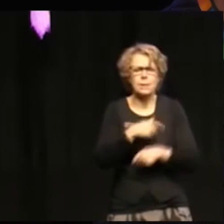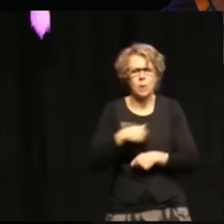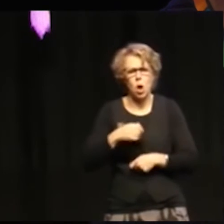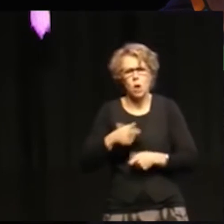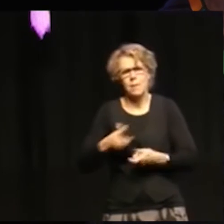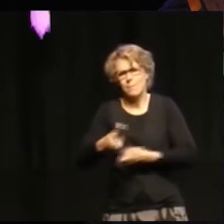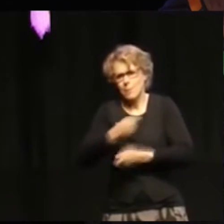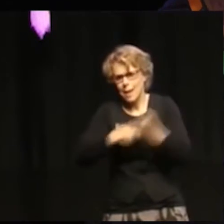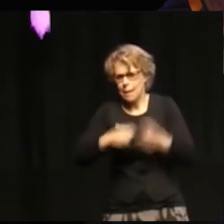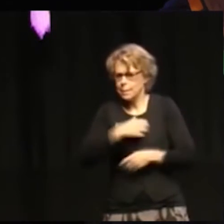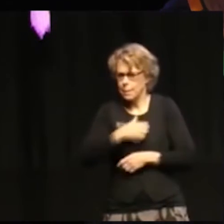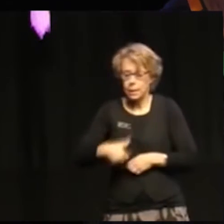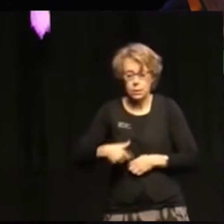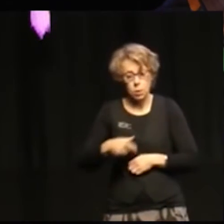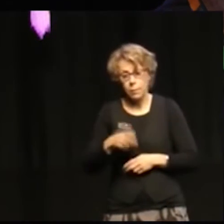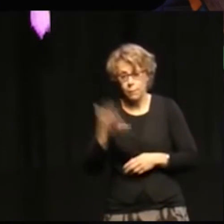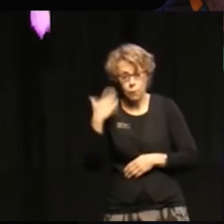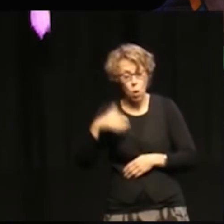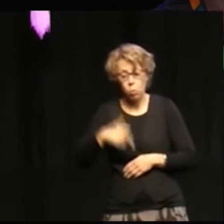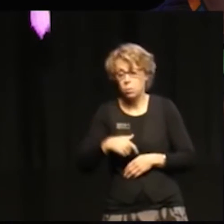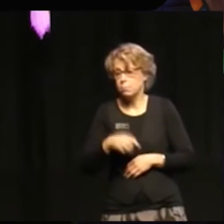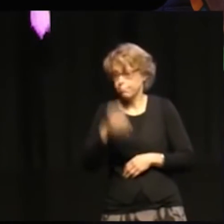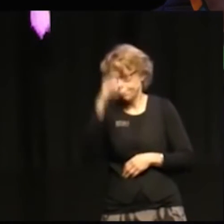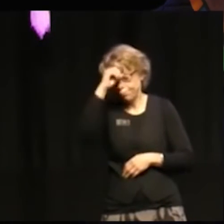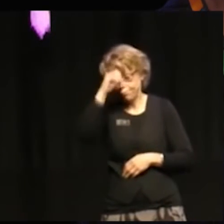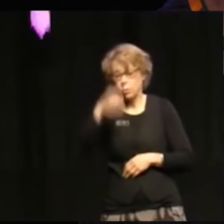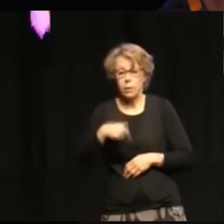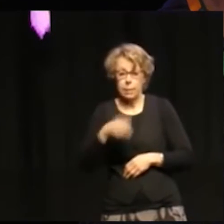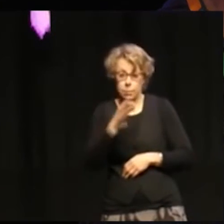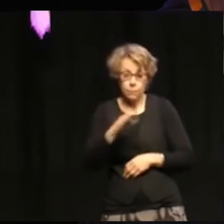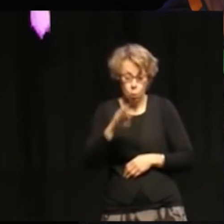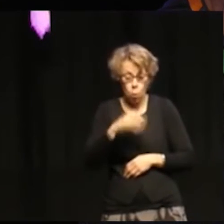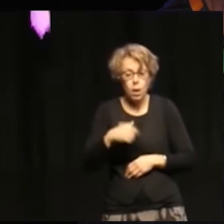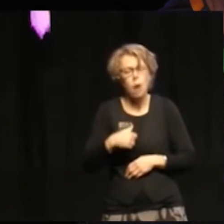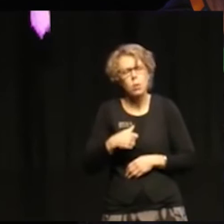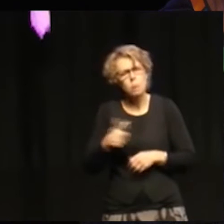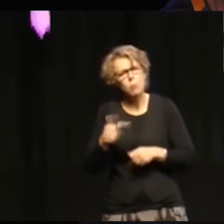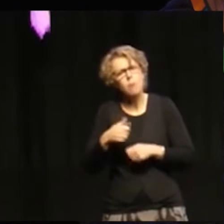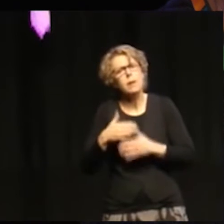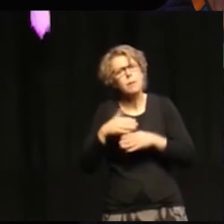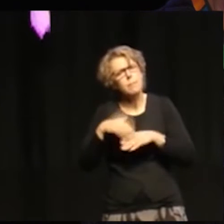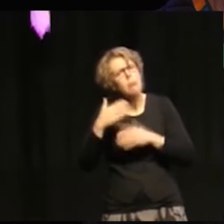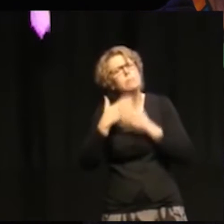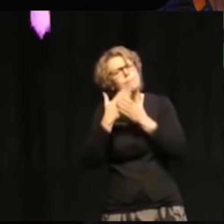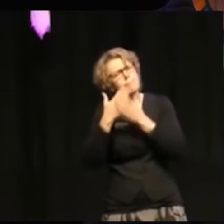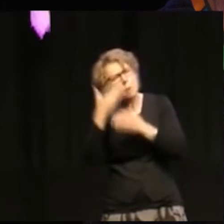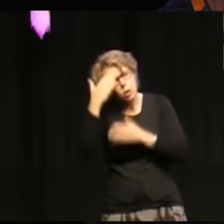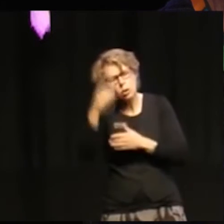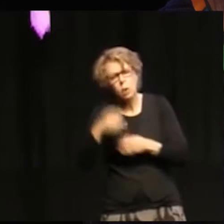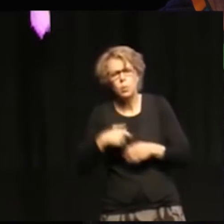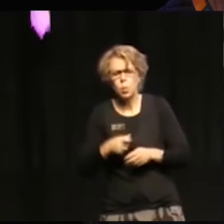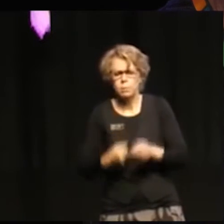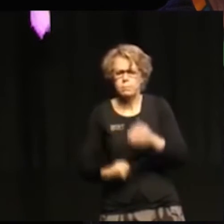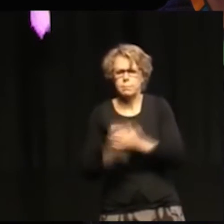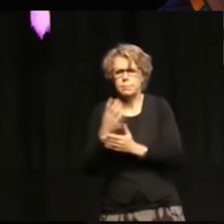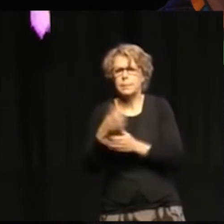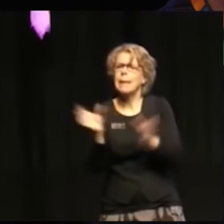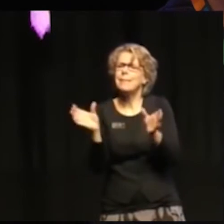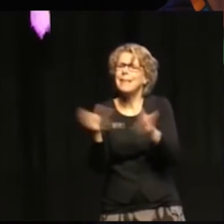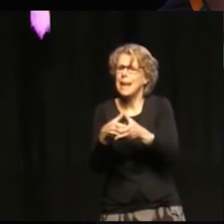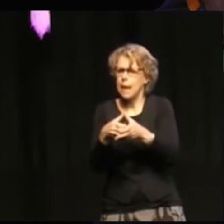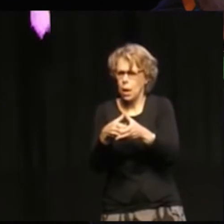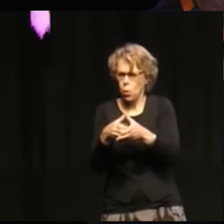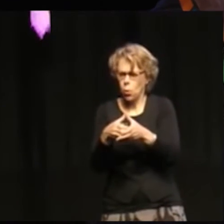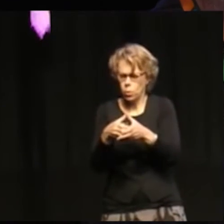inte kunde de här frågorna tidigare och som behövde sätta sig in ordentligt tillsatt en delegation som det kallades. Den här